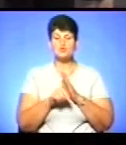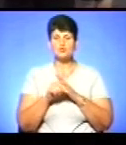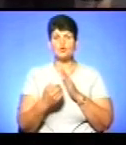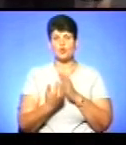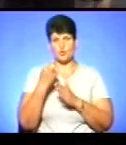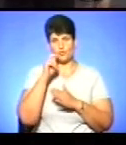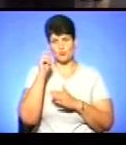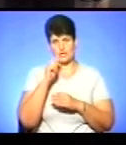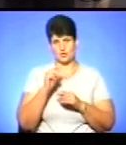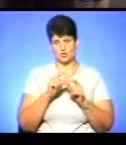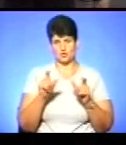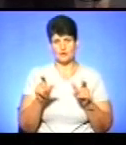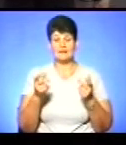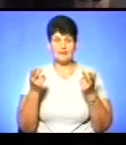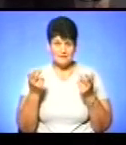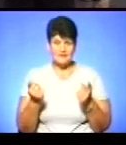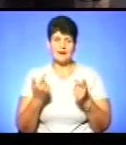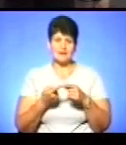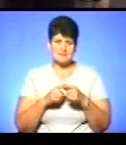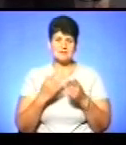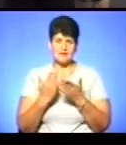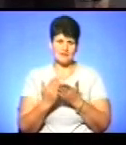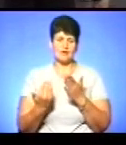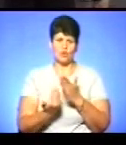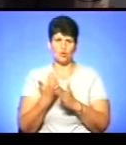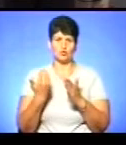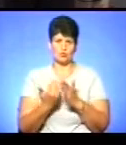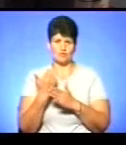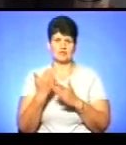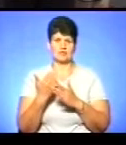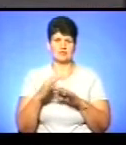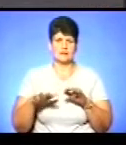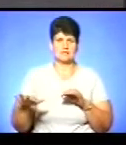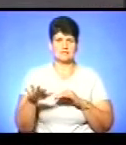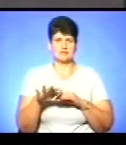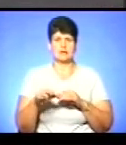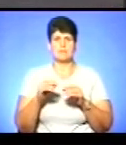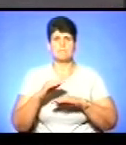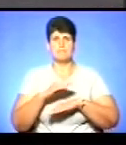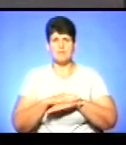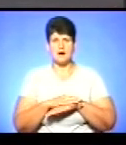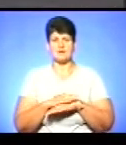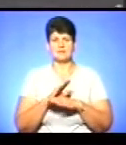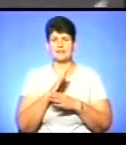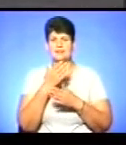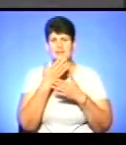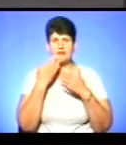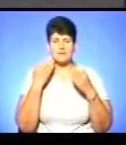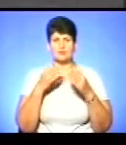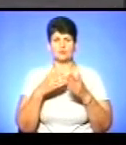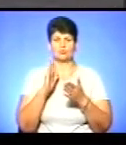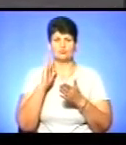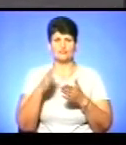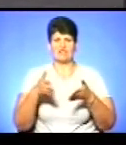української школи. Так, це є оновлення середовища, перебування учня. Так, парти вже не мають стояти в тих рядах, як ми звикли.